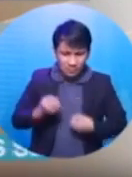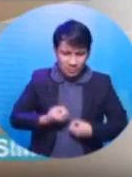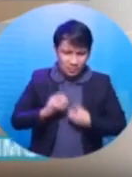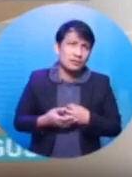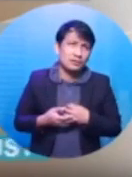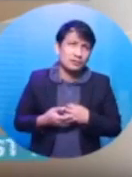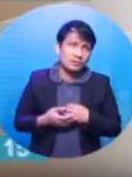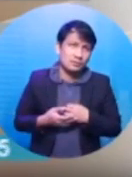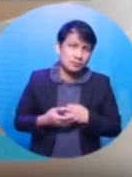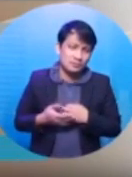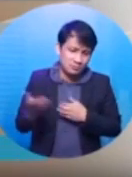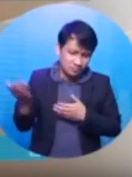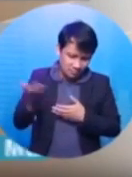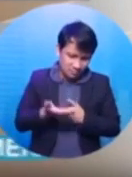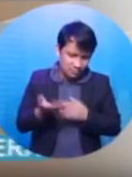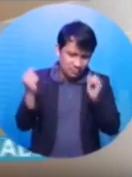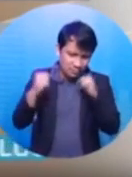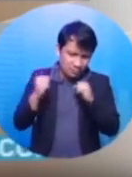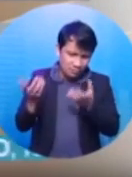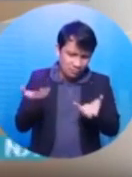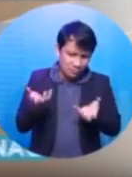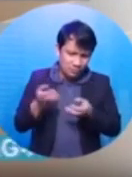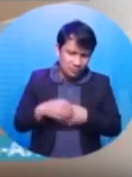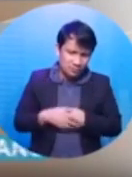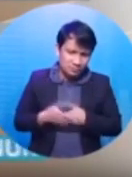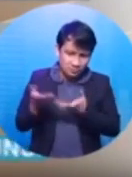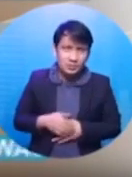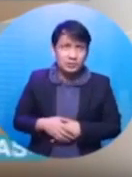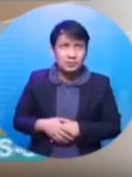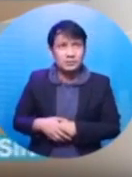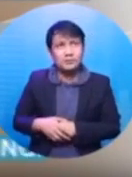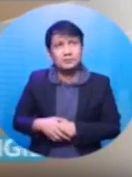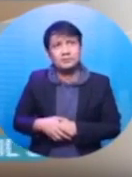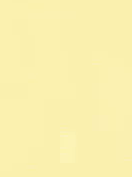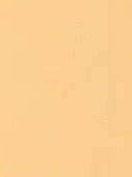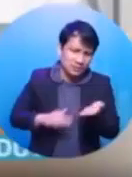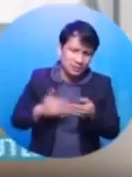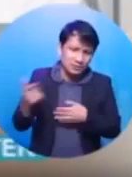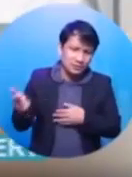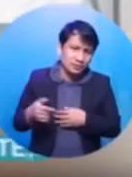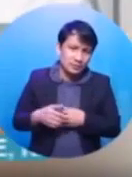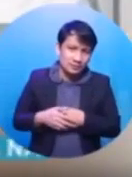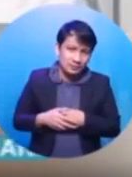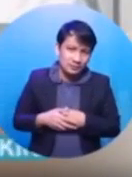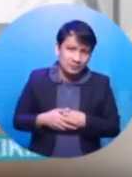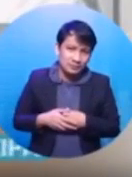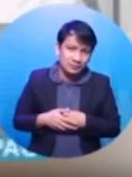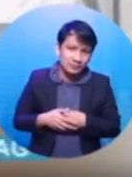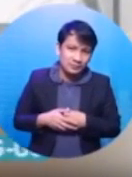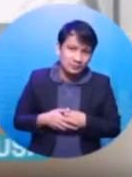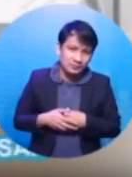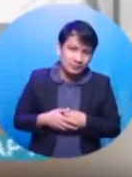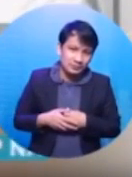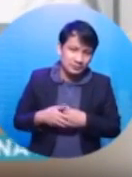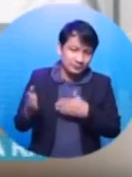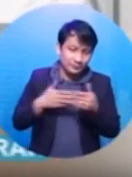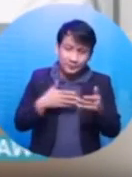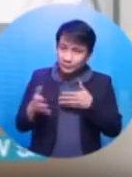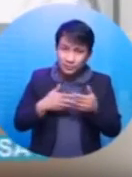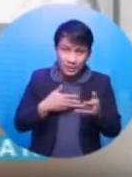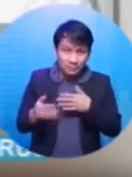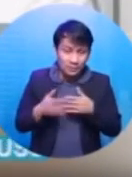pasensya ka nanay, gusto ko batin na tayo, gano'n lang. Pwede ba? Please? Opo. Kung ano man yung pinag-awayin natin,